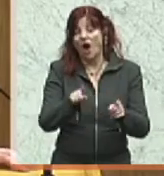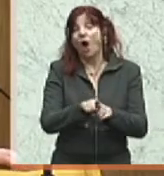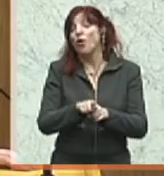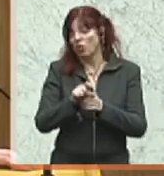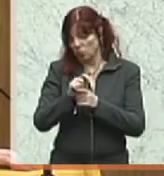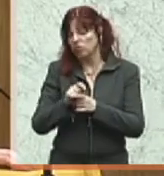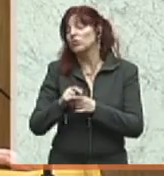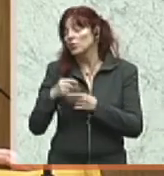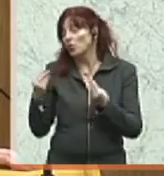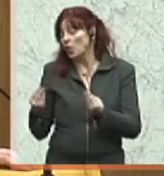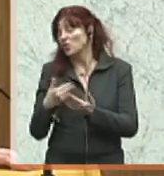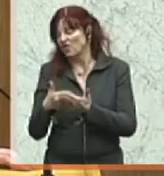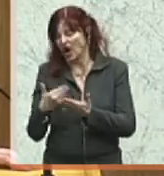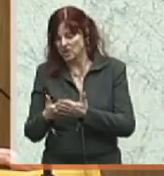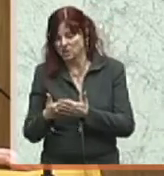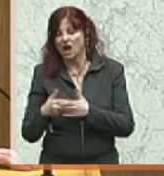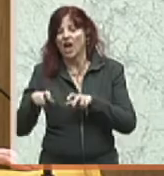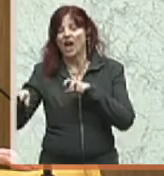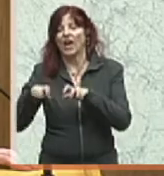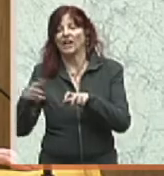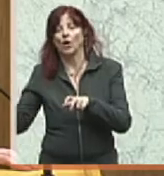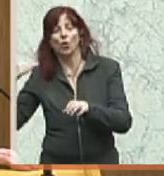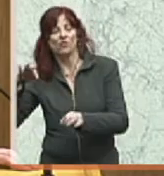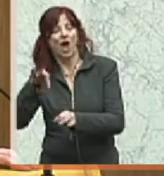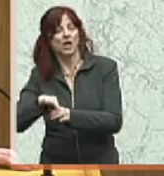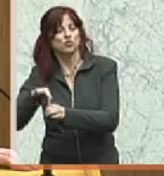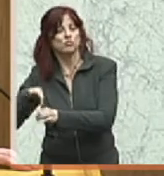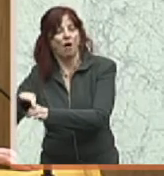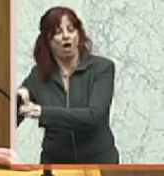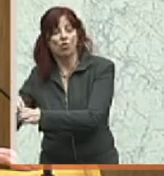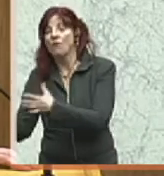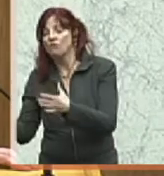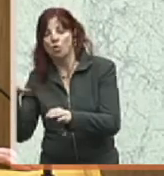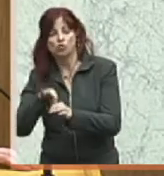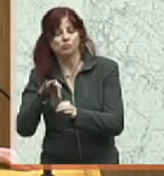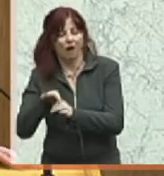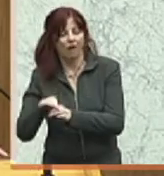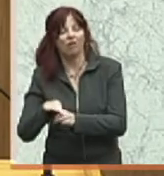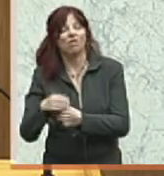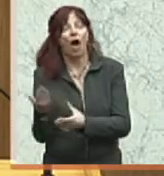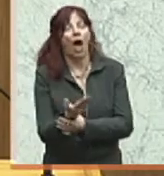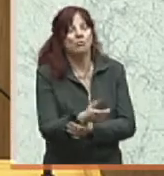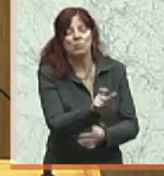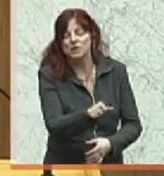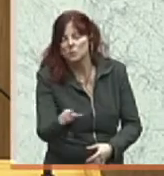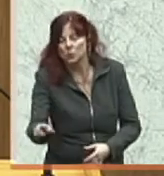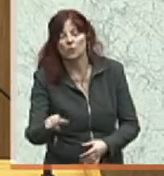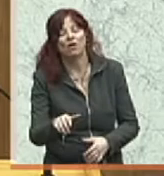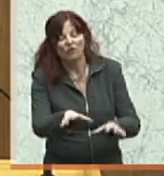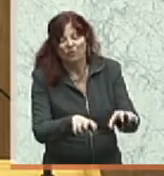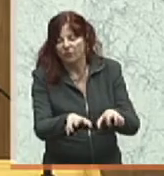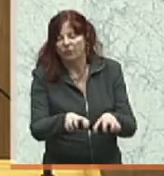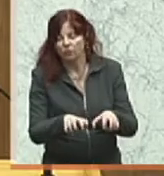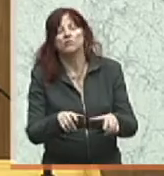Regierungen, nämlich ein Sparen an den Armen und Ärmsten der Gesellschaft. Eine Politik, die